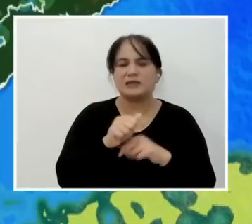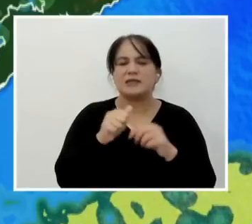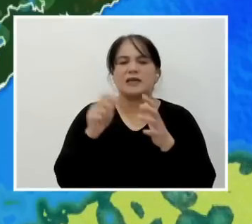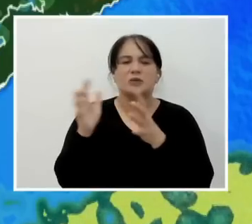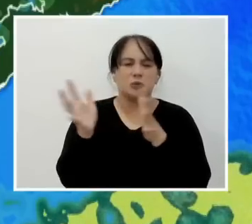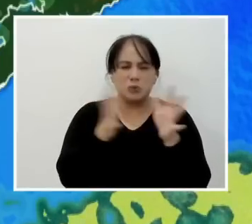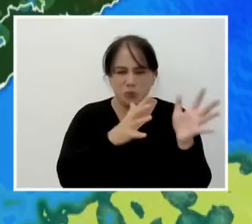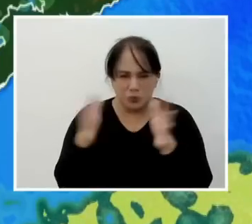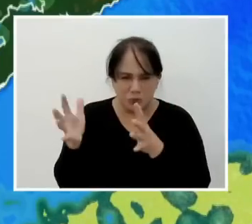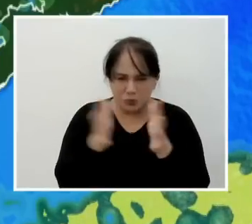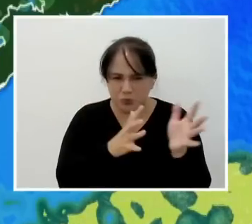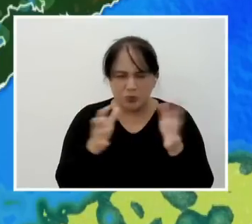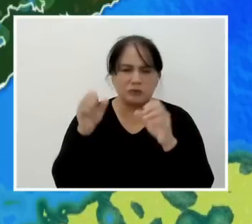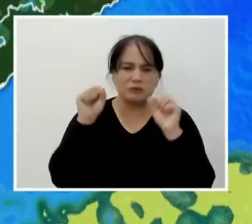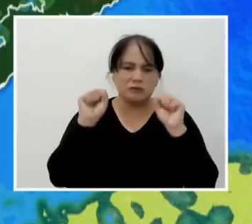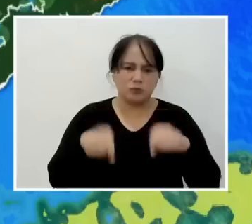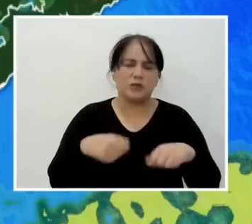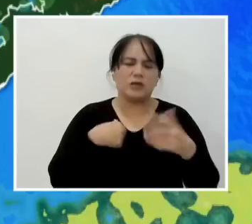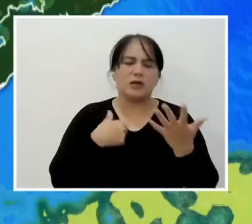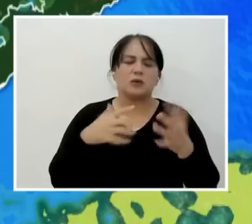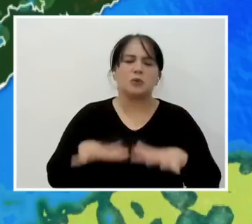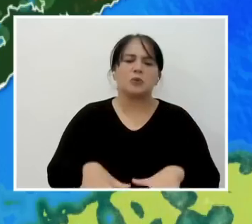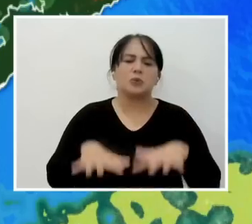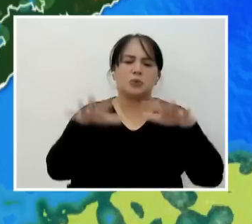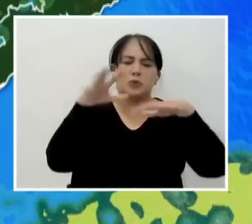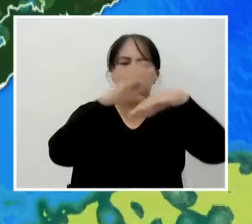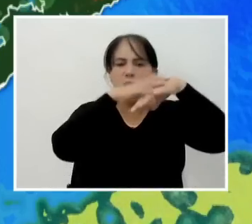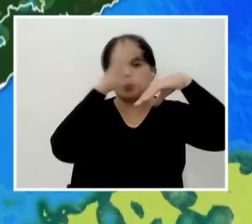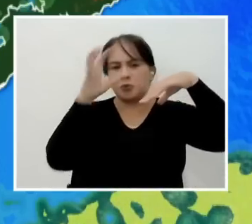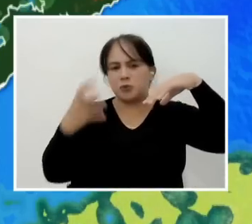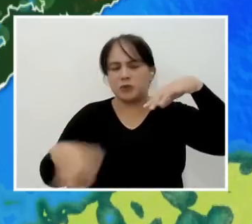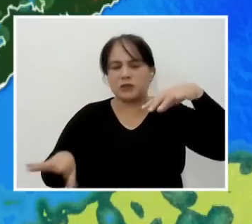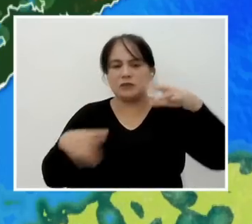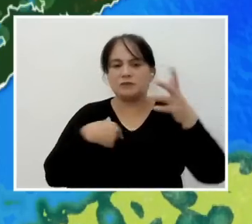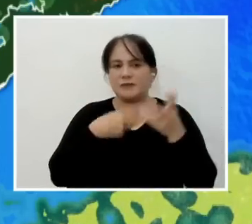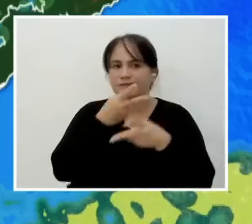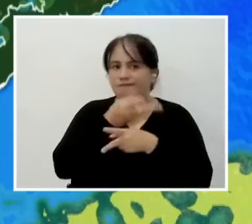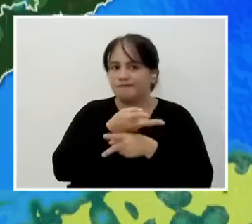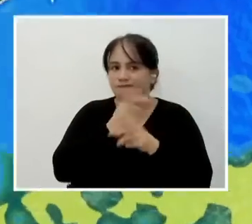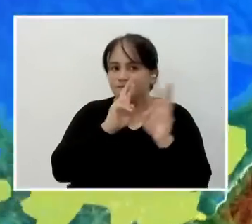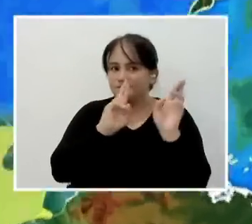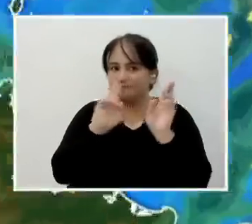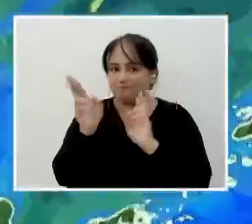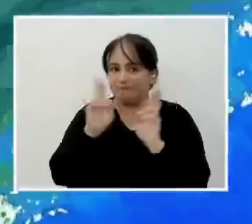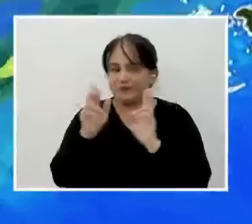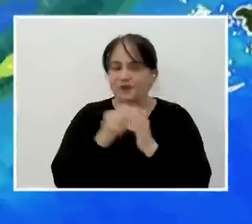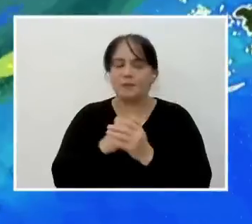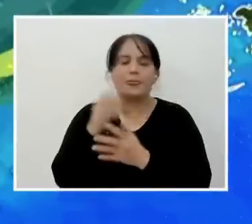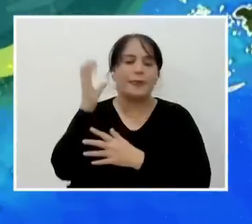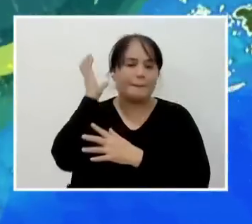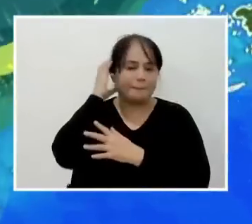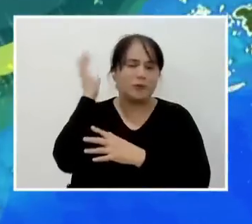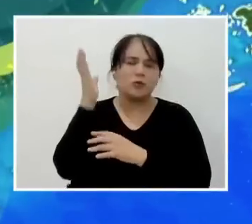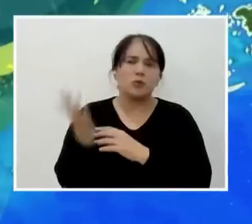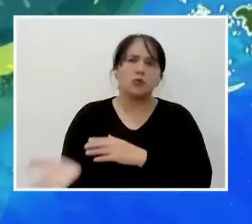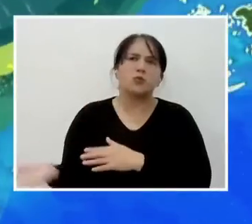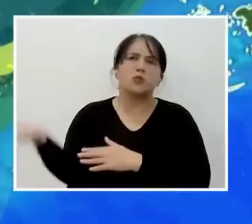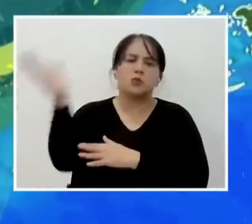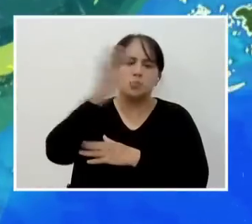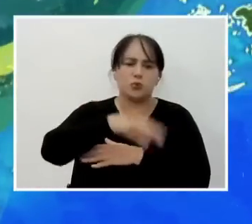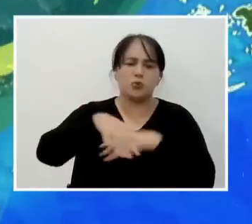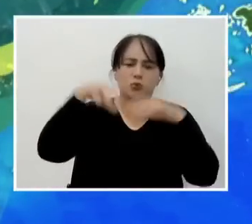Kapamilya, aasahan pa rin po ang mga pagbaha at landslides kaya maging listo at handa. Sa Mindanao, buong araw maulan sa